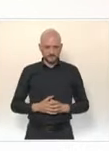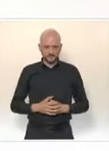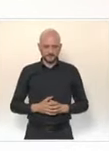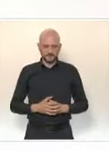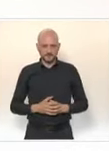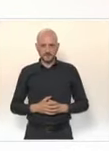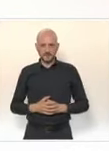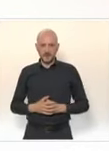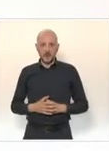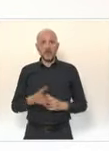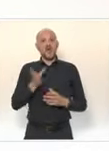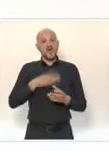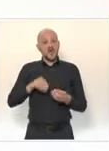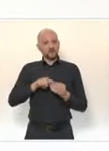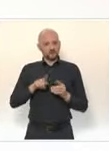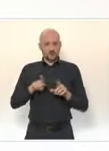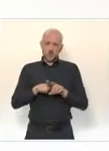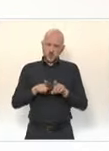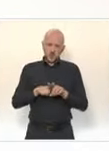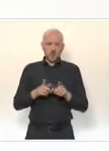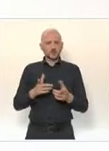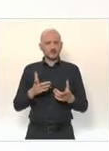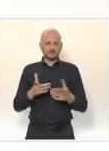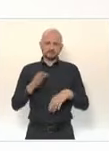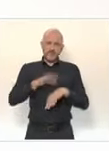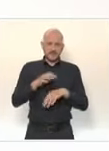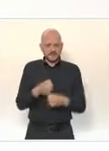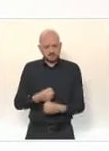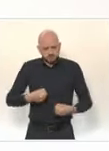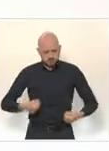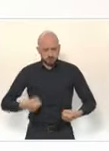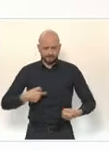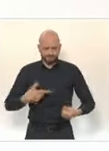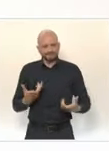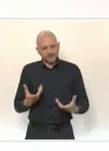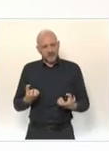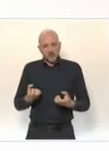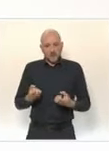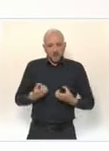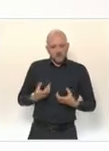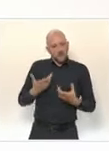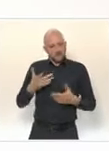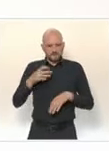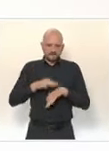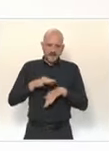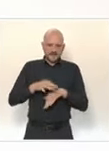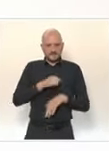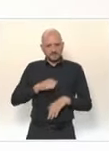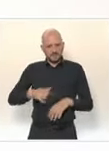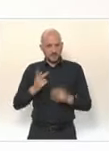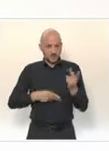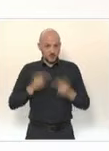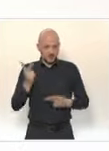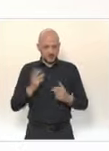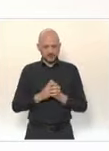j'ai vu que l'obésité était un facteur de risque de forme grave. Ne faut-il pas proposer la vaccination aux personnes qui souffrent d'obésité